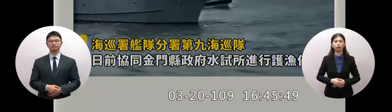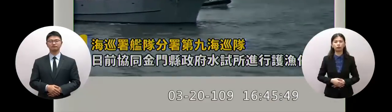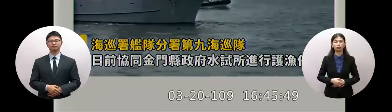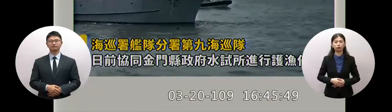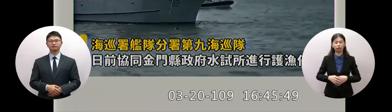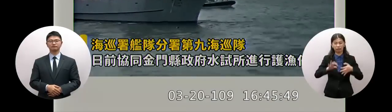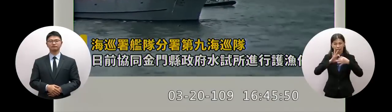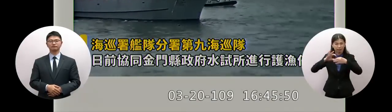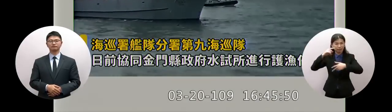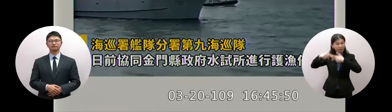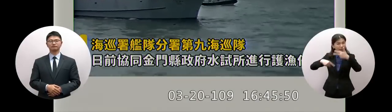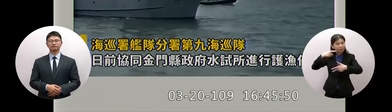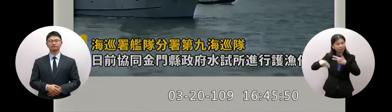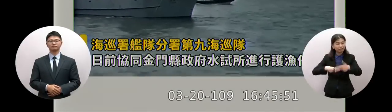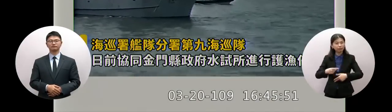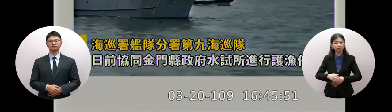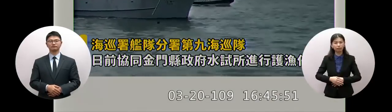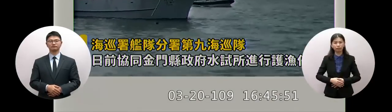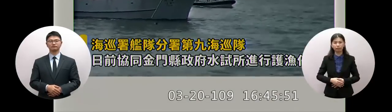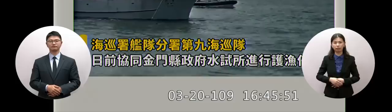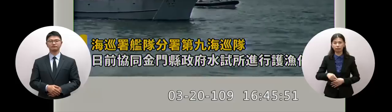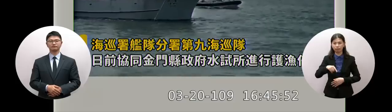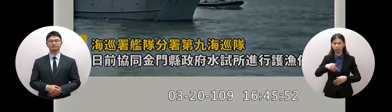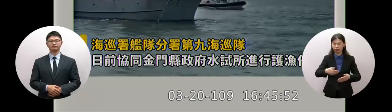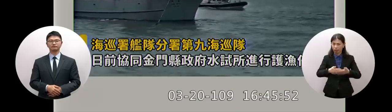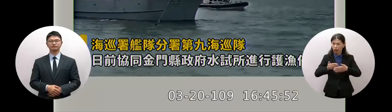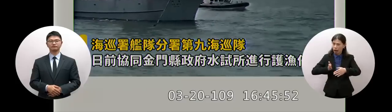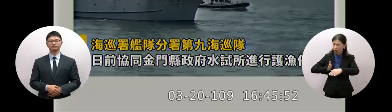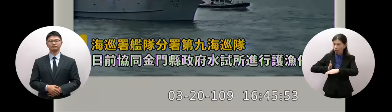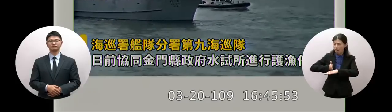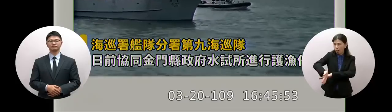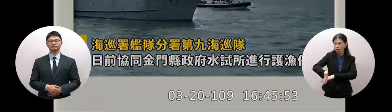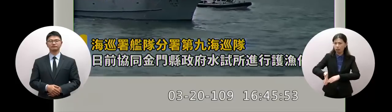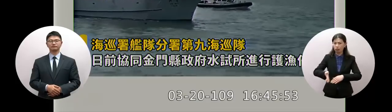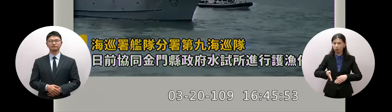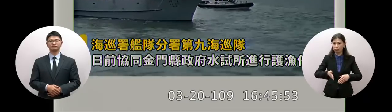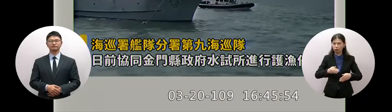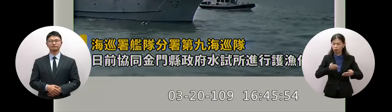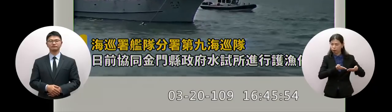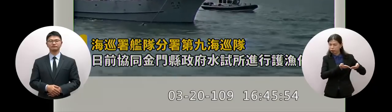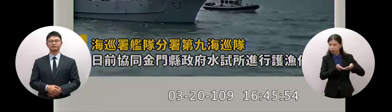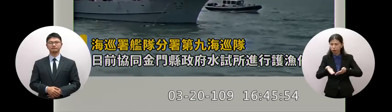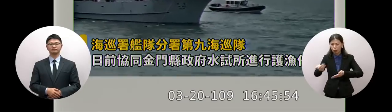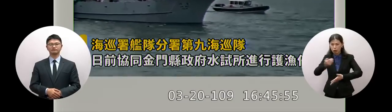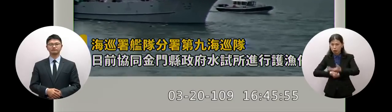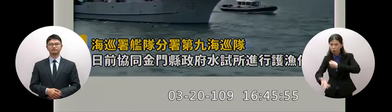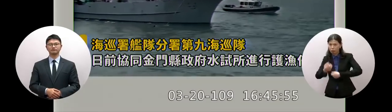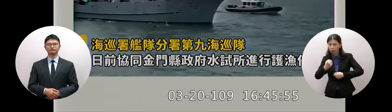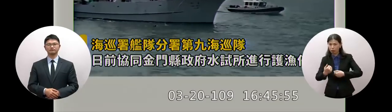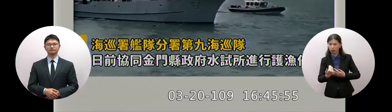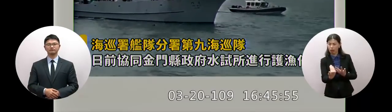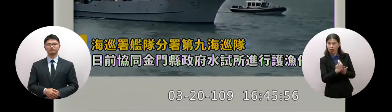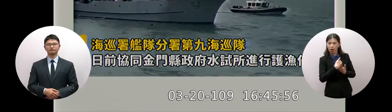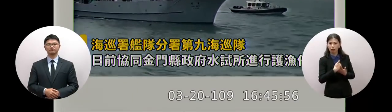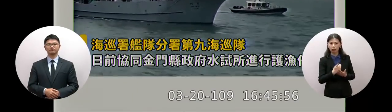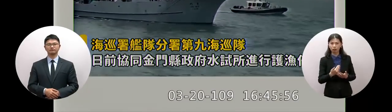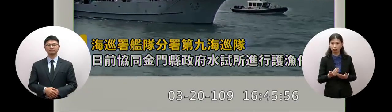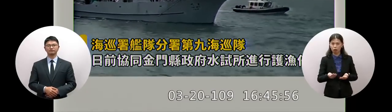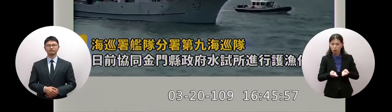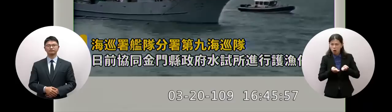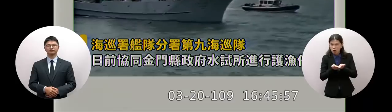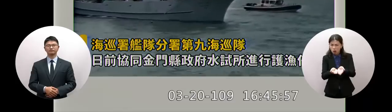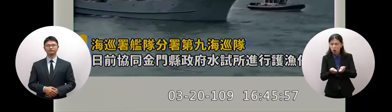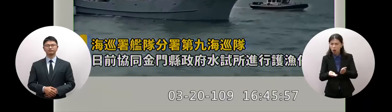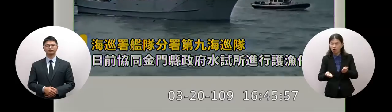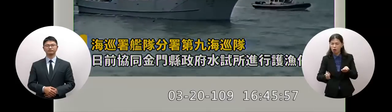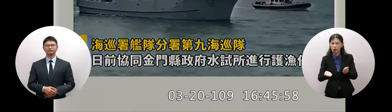連續一個禮拜從他們越界不管是偷沙子或者是偷捕魚用的都是像黑金剛那種快